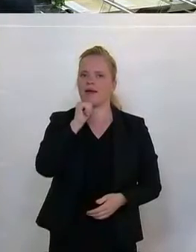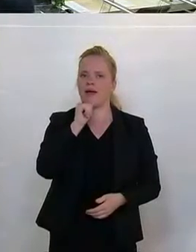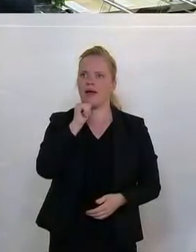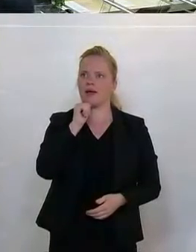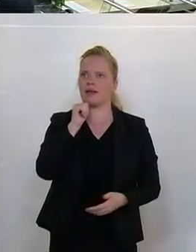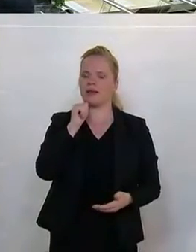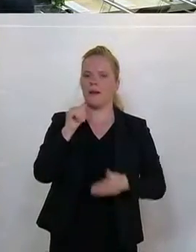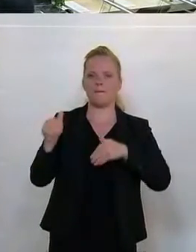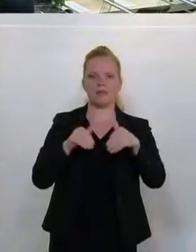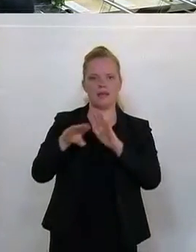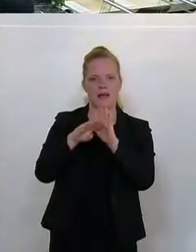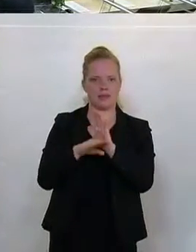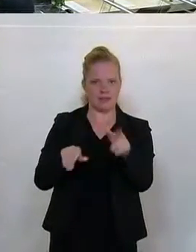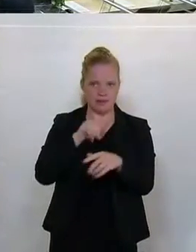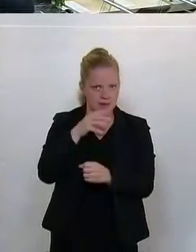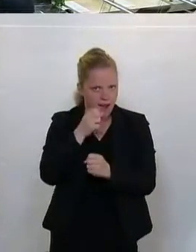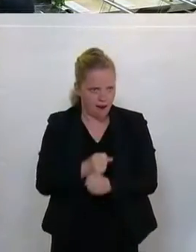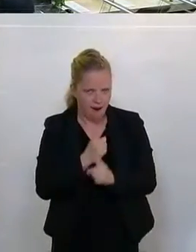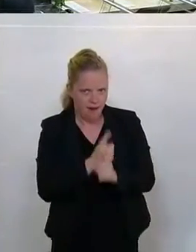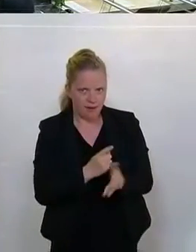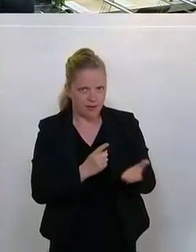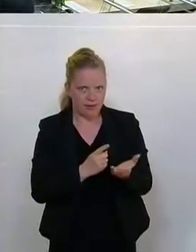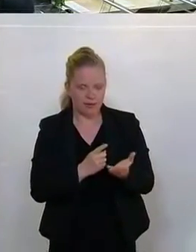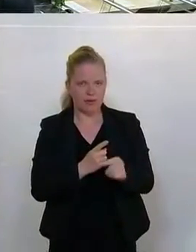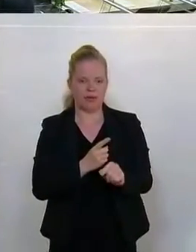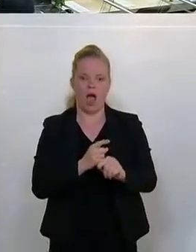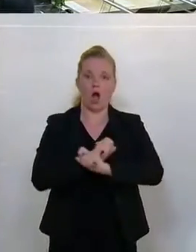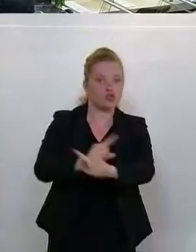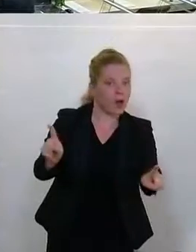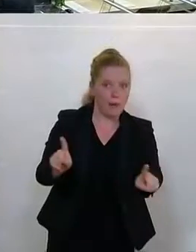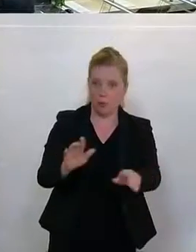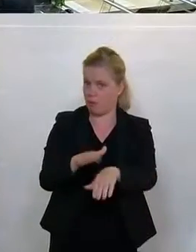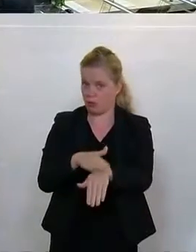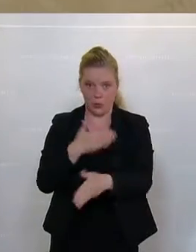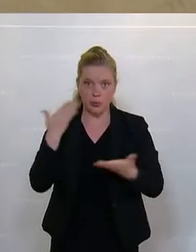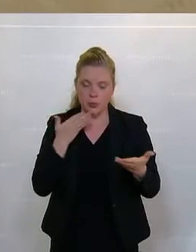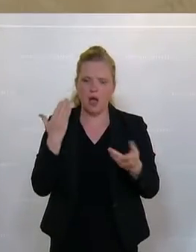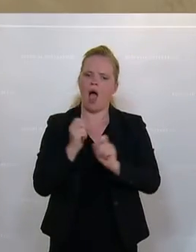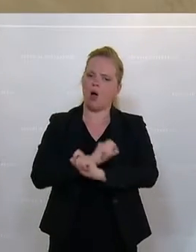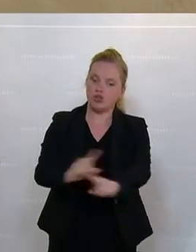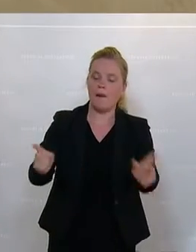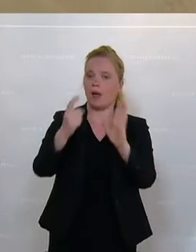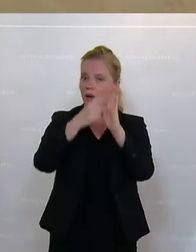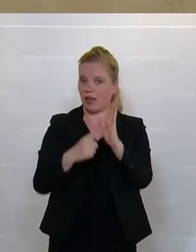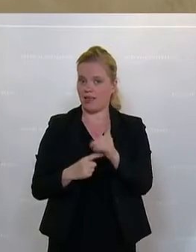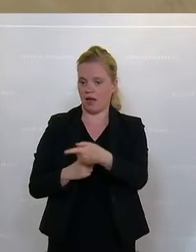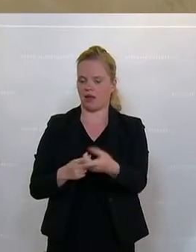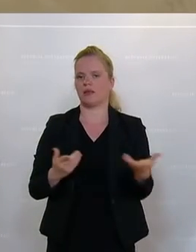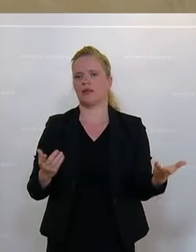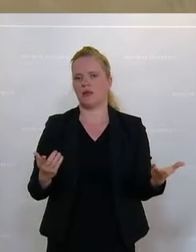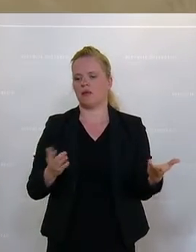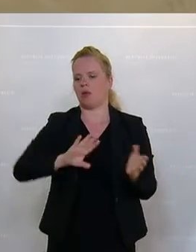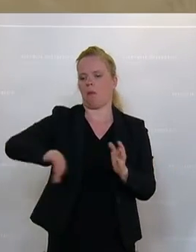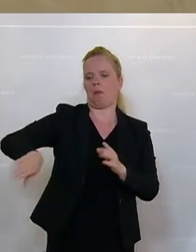Ministeriengesetz ist da nichts eingehalten worden, was eine Ausschreibung rechtfertigt. Die Ausschreibungskriterien sind auf der Seite